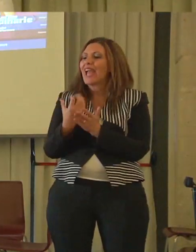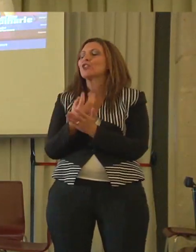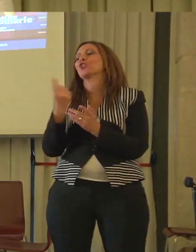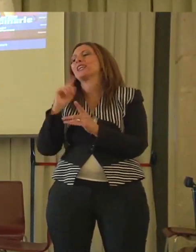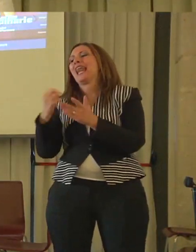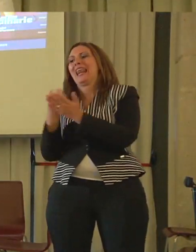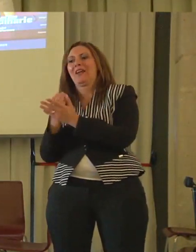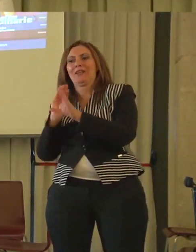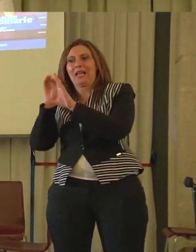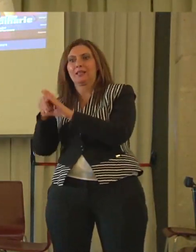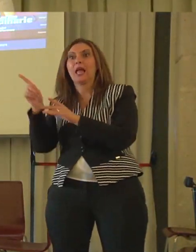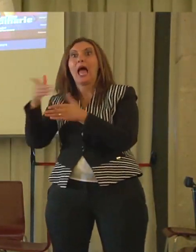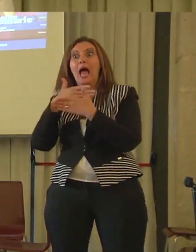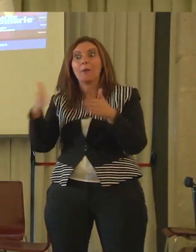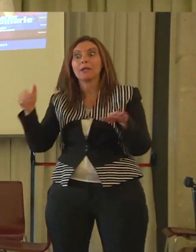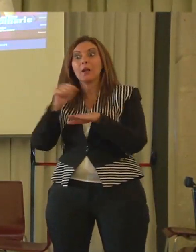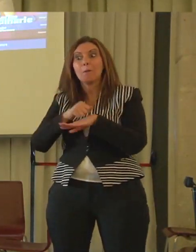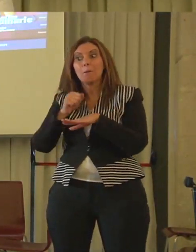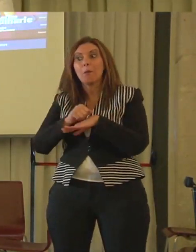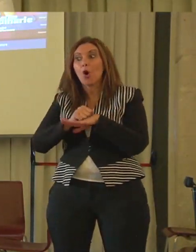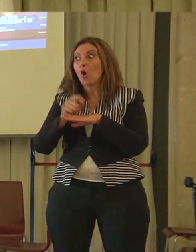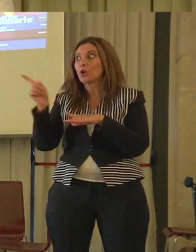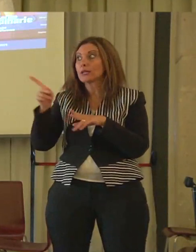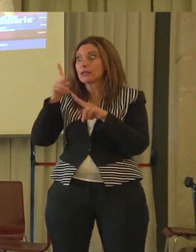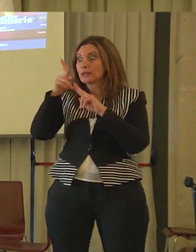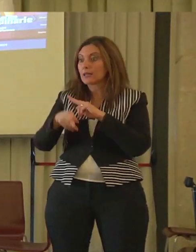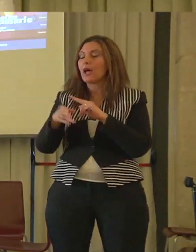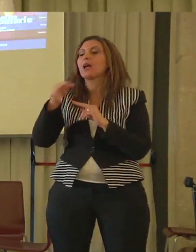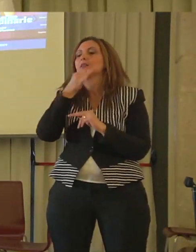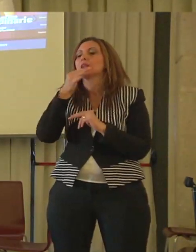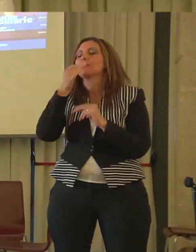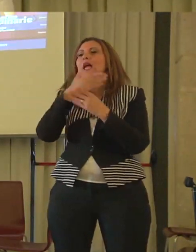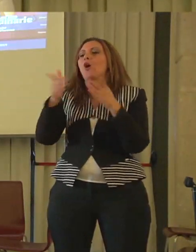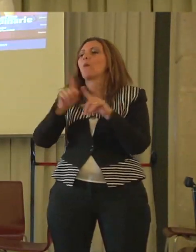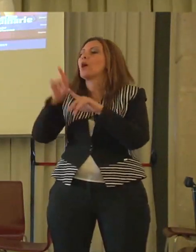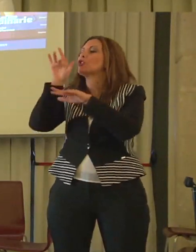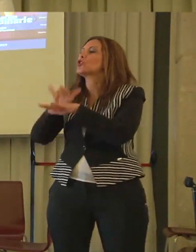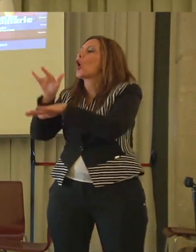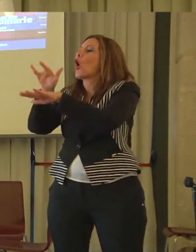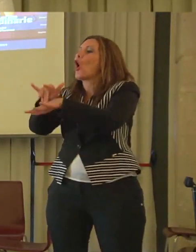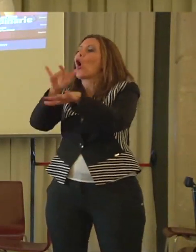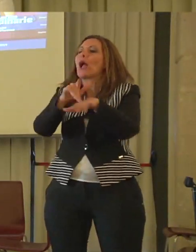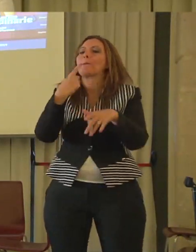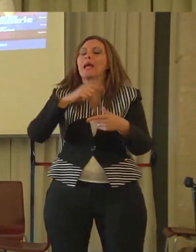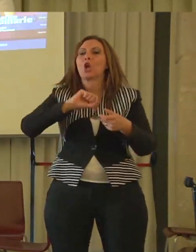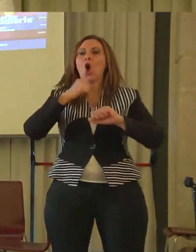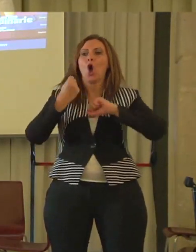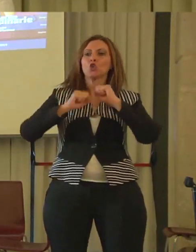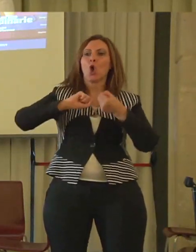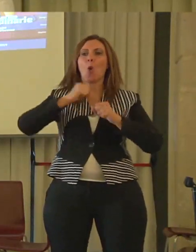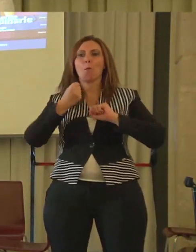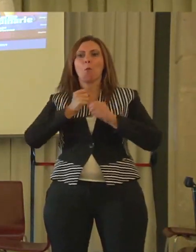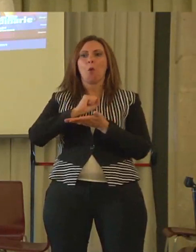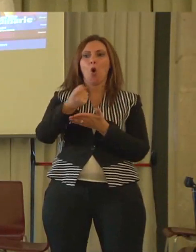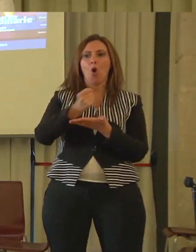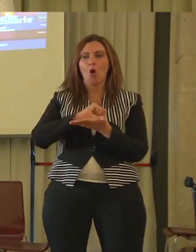stabilimento è significato toccare con mano quella che è stata la realtà della robotistica. E quindi i nostri